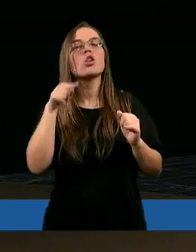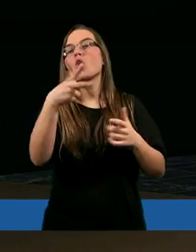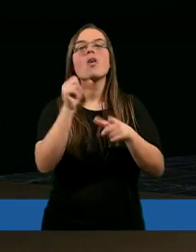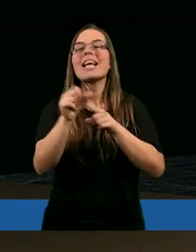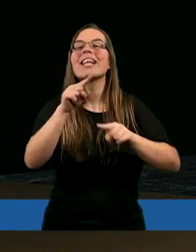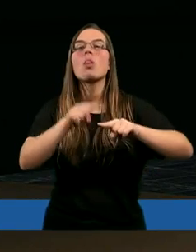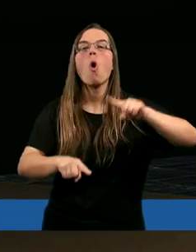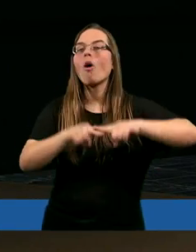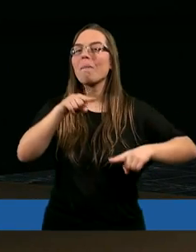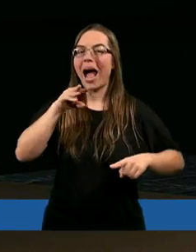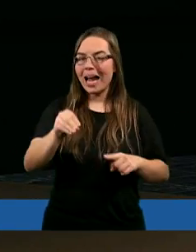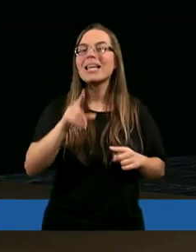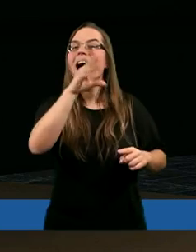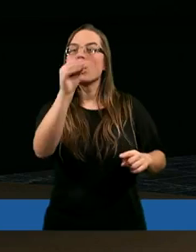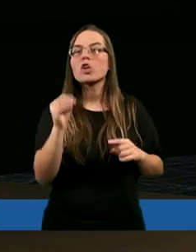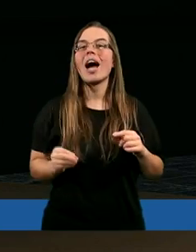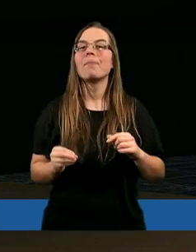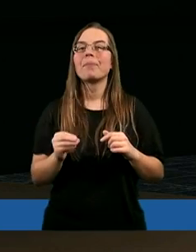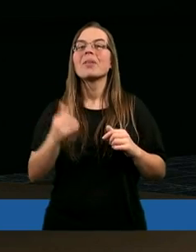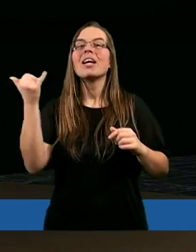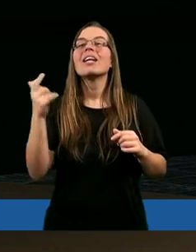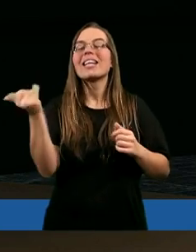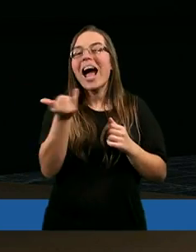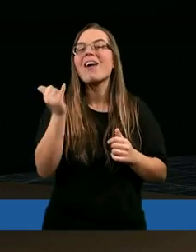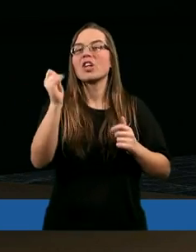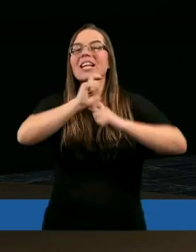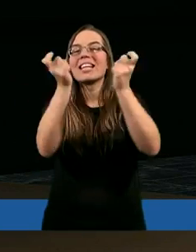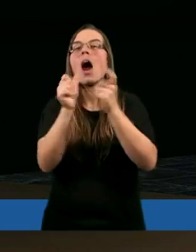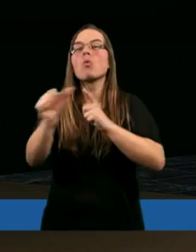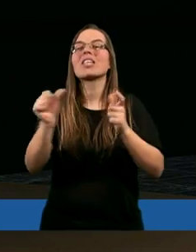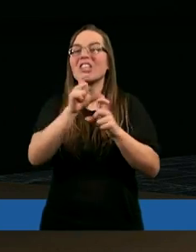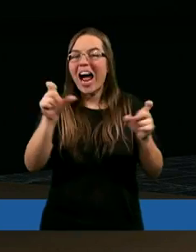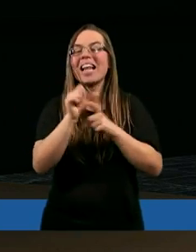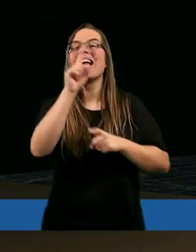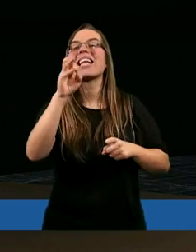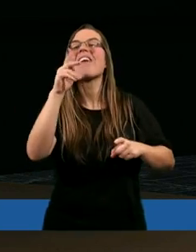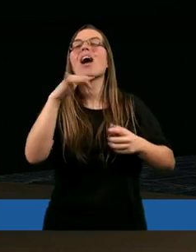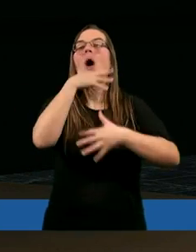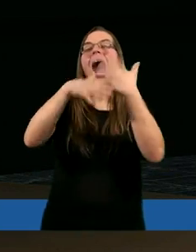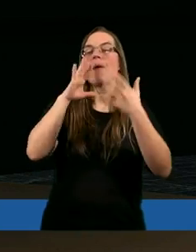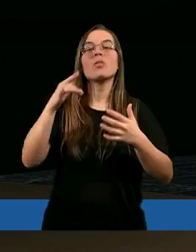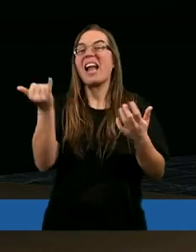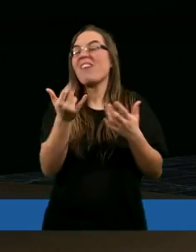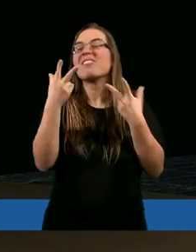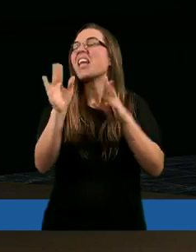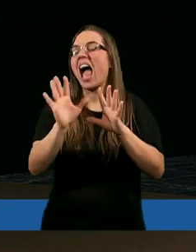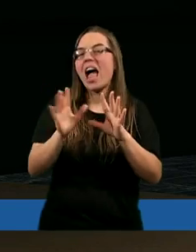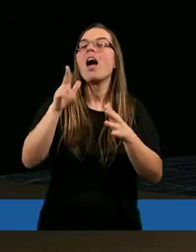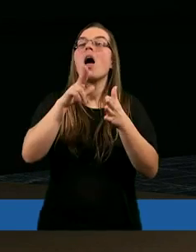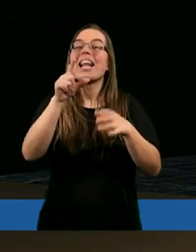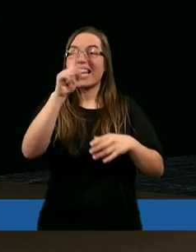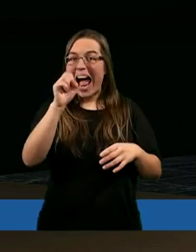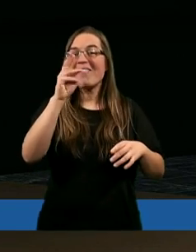jest normalne, że zawsze i cały czas jest zawierucha. Zawierucha to jest na